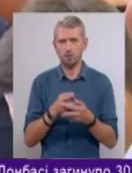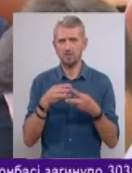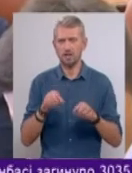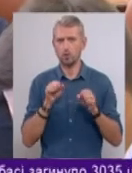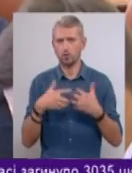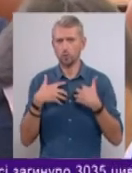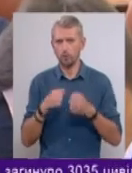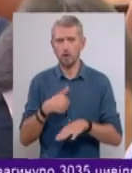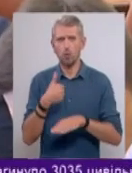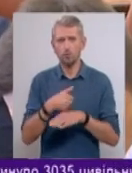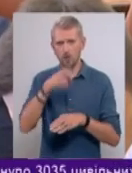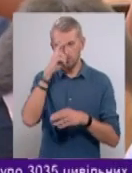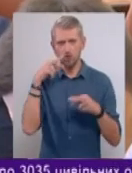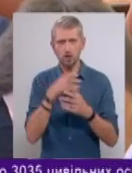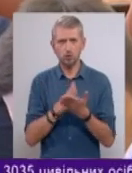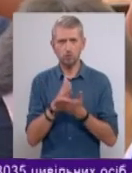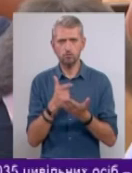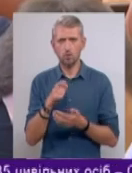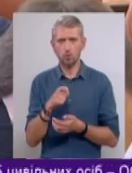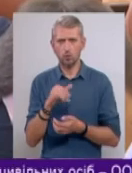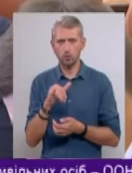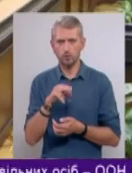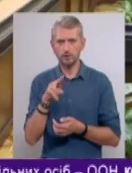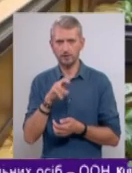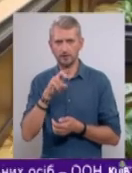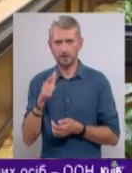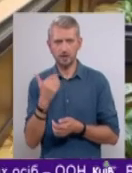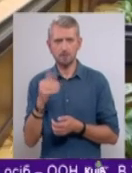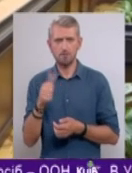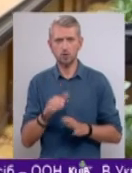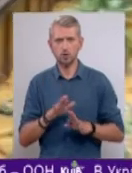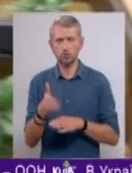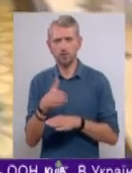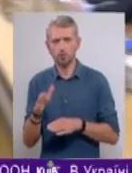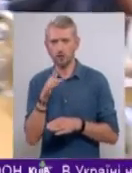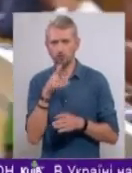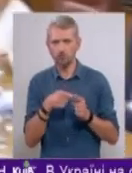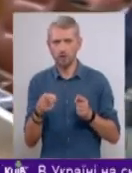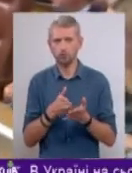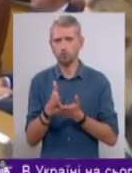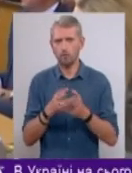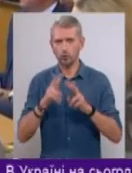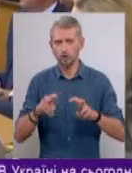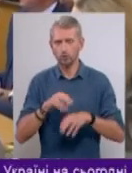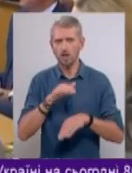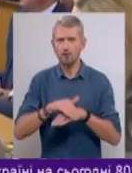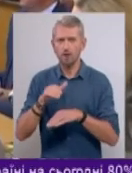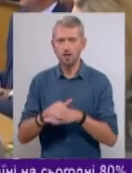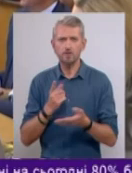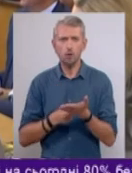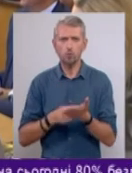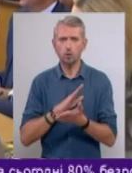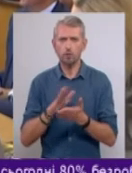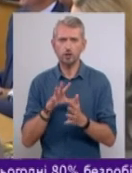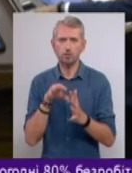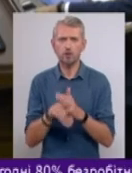здоров'я. Голову Держлігслужби Наталію Гуць та її першого заступника відсторонили на час службового розслідування фактів необґрунтованого